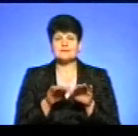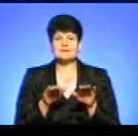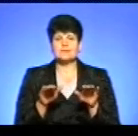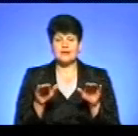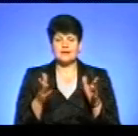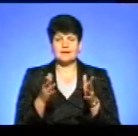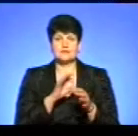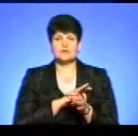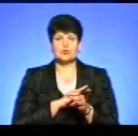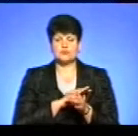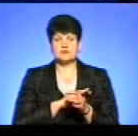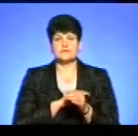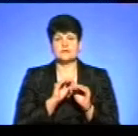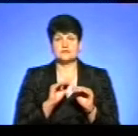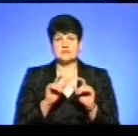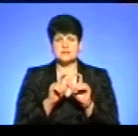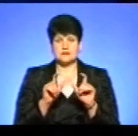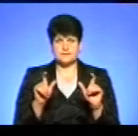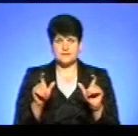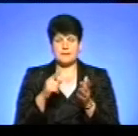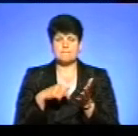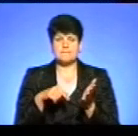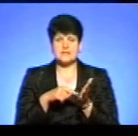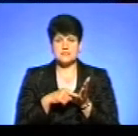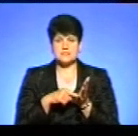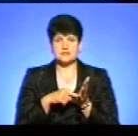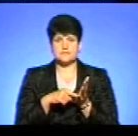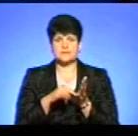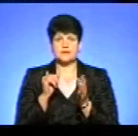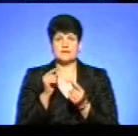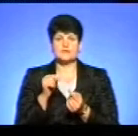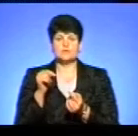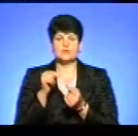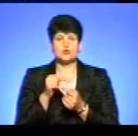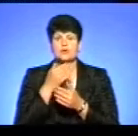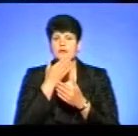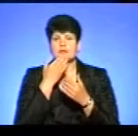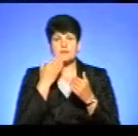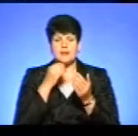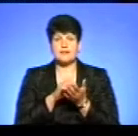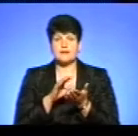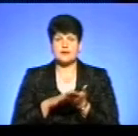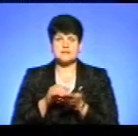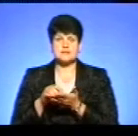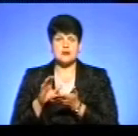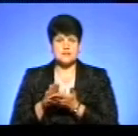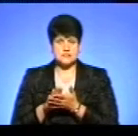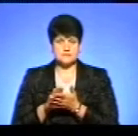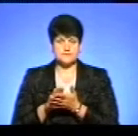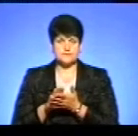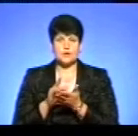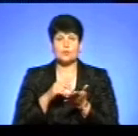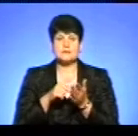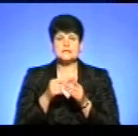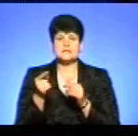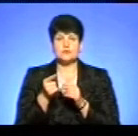виховувалися у дошкільних закладах міста і, відповідно, не мали реєстрації у місті